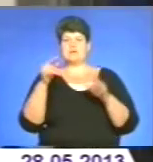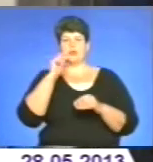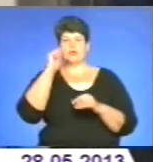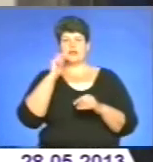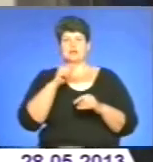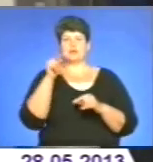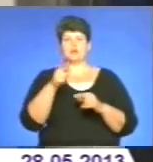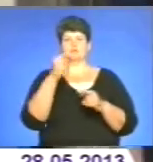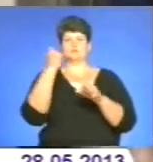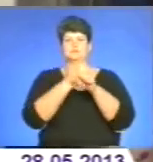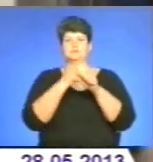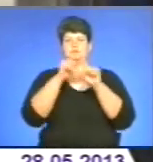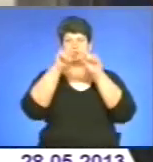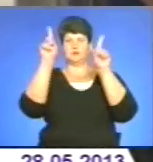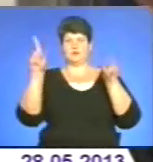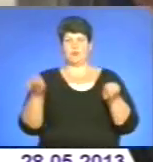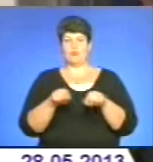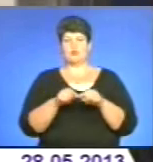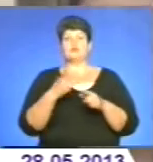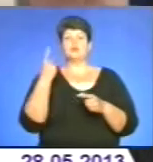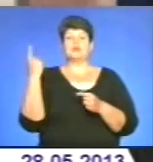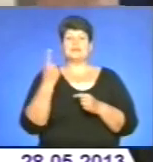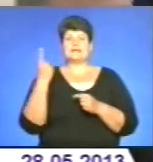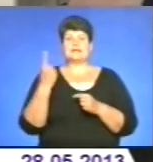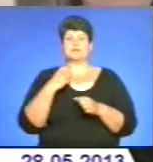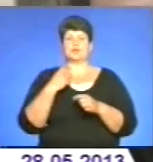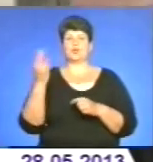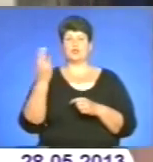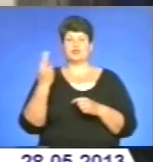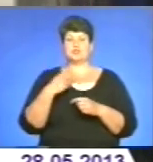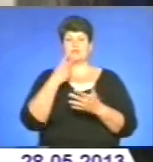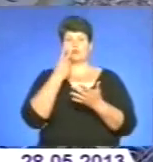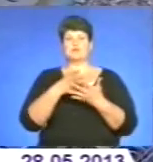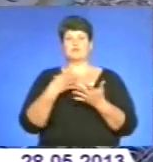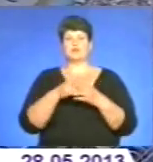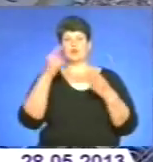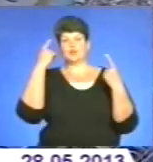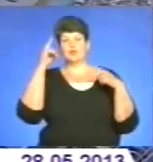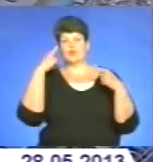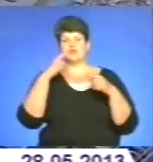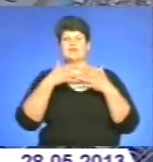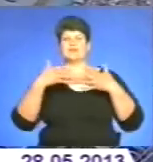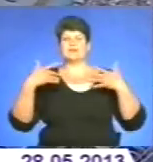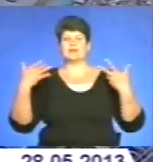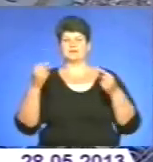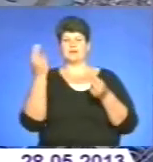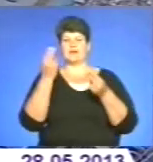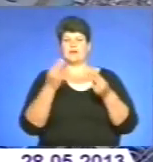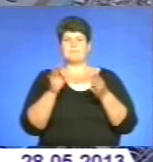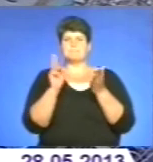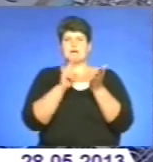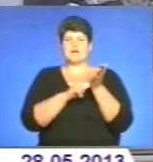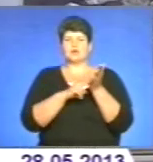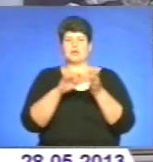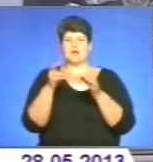графічними роботами. Він один з небагатьох художників, які втілюють свою творчість у різних техніках живопису, прикладної графіки,